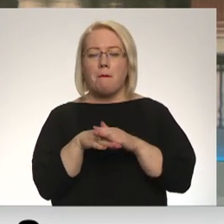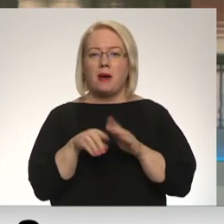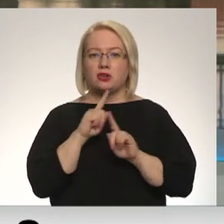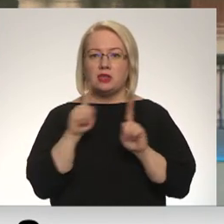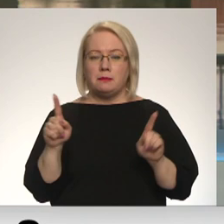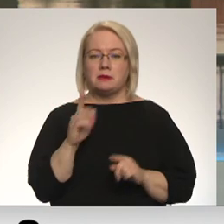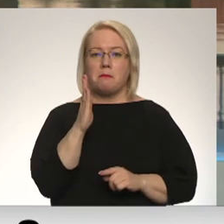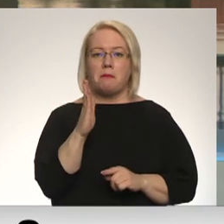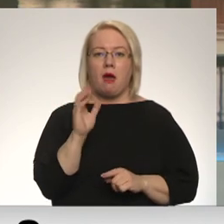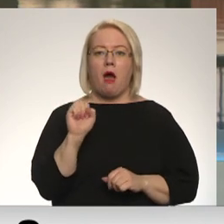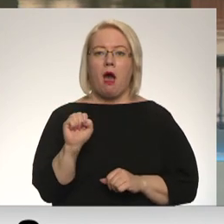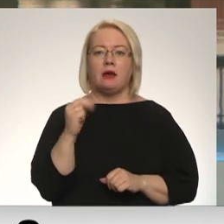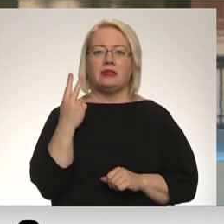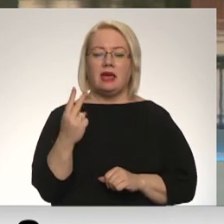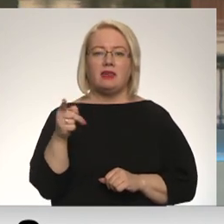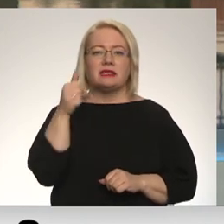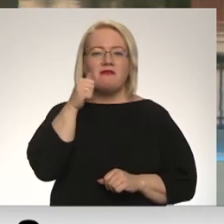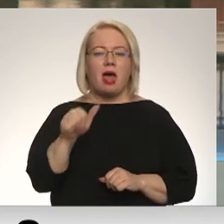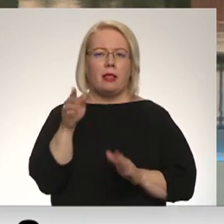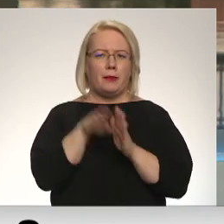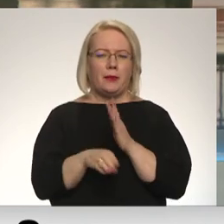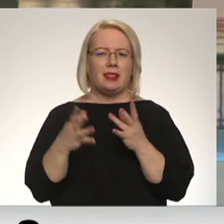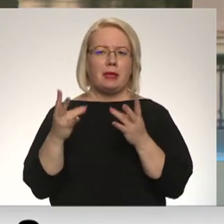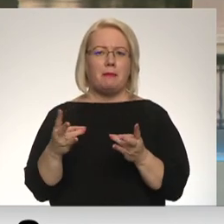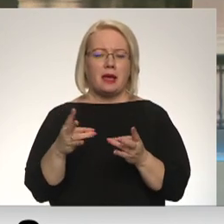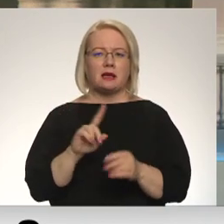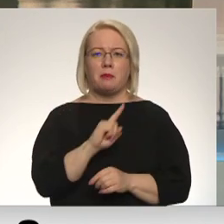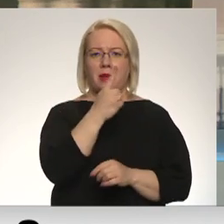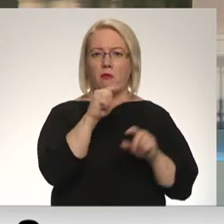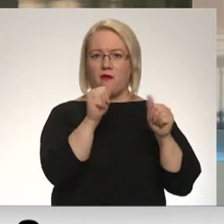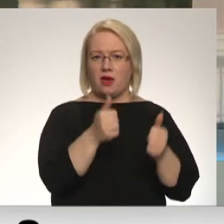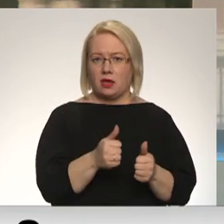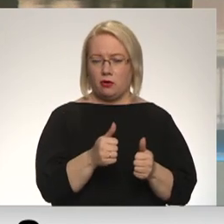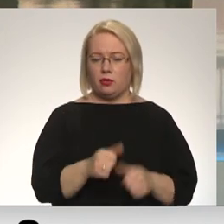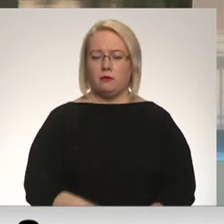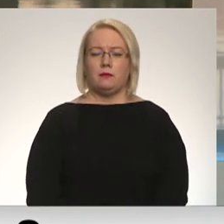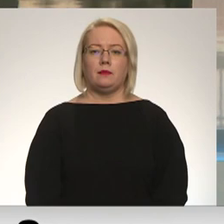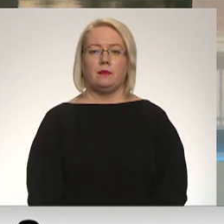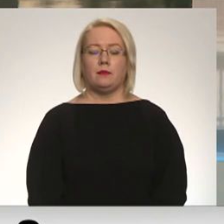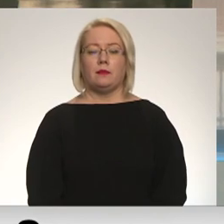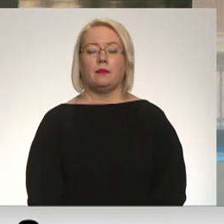BA2, kas ir vēl lipīgāks par sākotnējo. Par to plašāk zandozo vēl baloda.